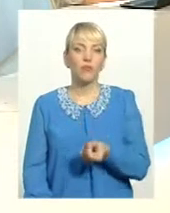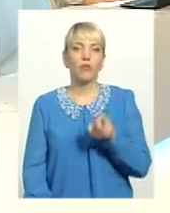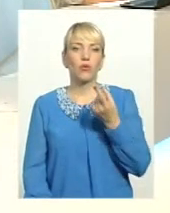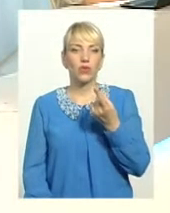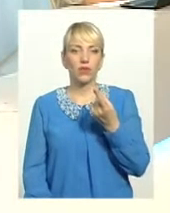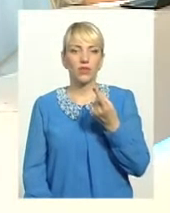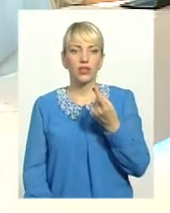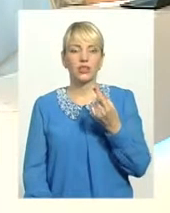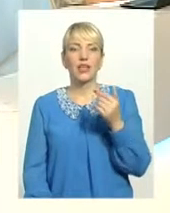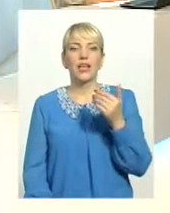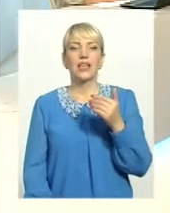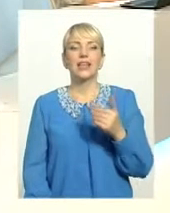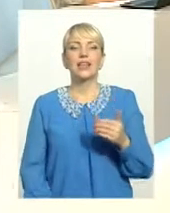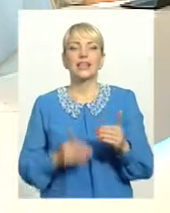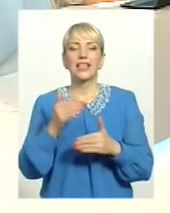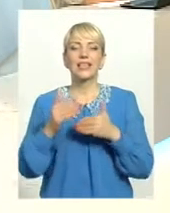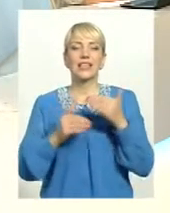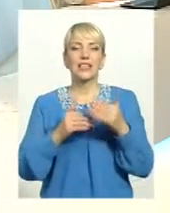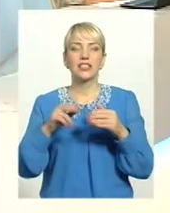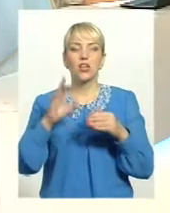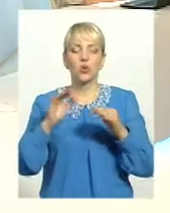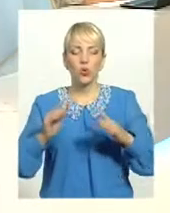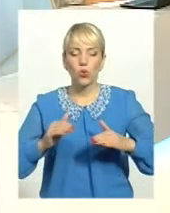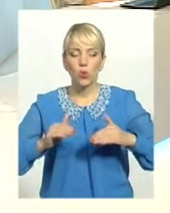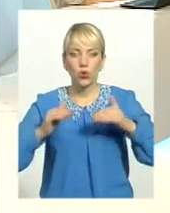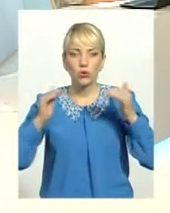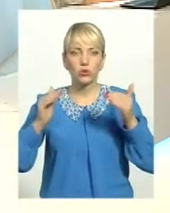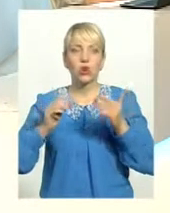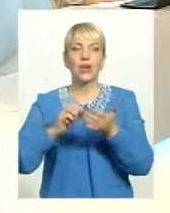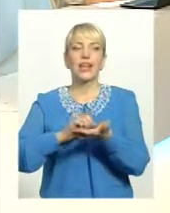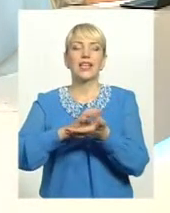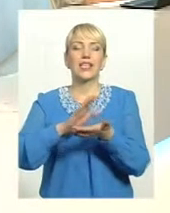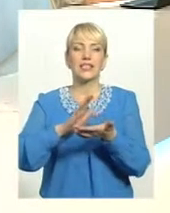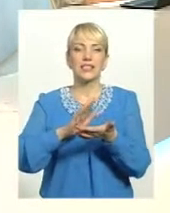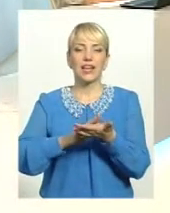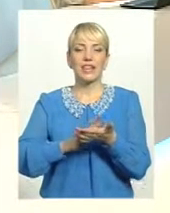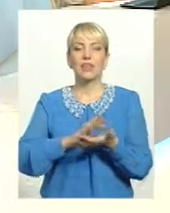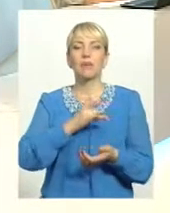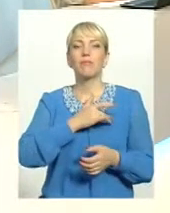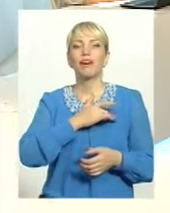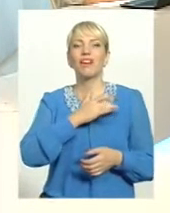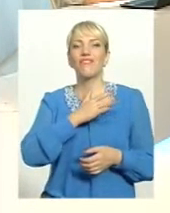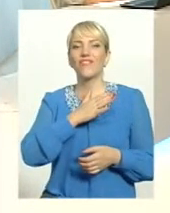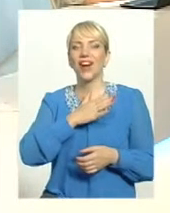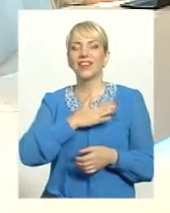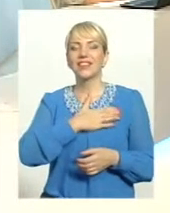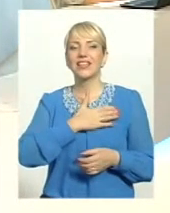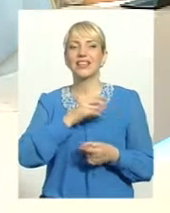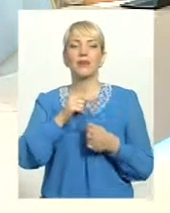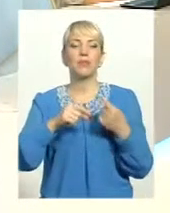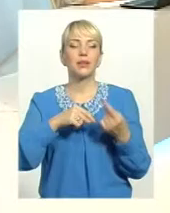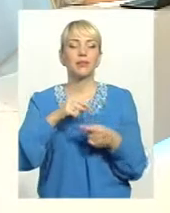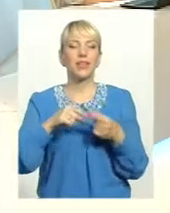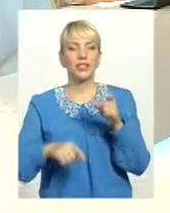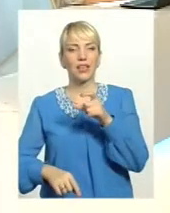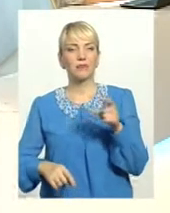до росту реєстрації приватних підприємців в першу чергу на ринках. Це позитив, це не те, що ми там скільки